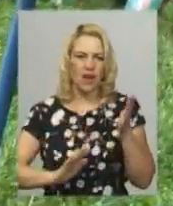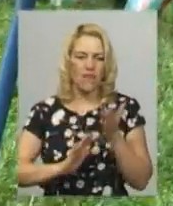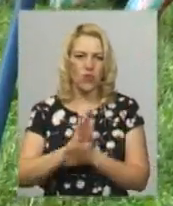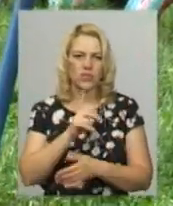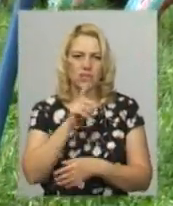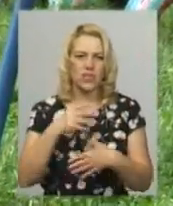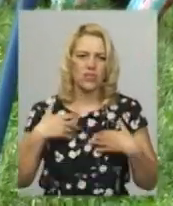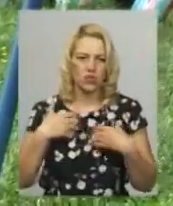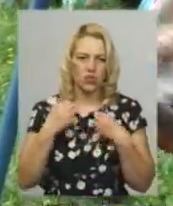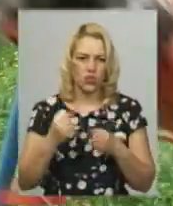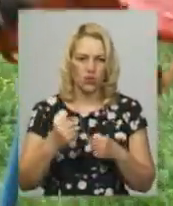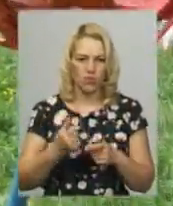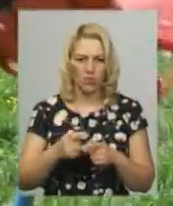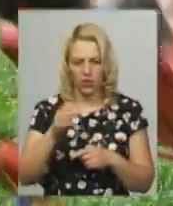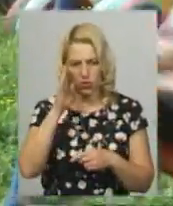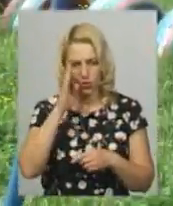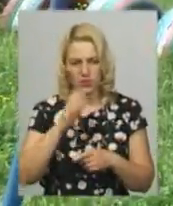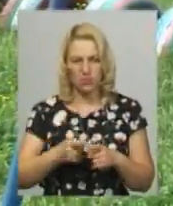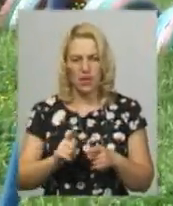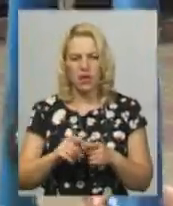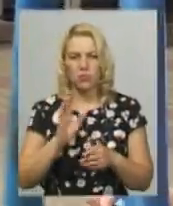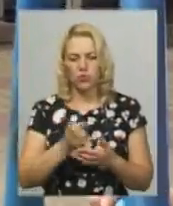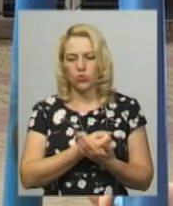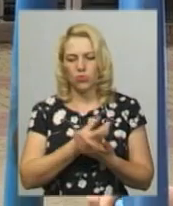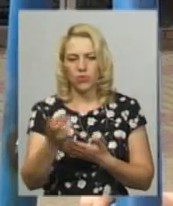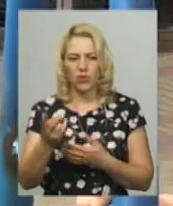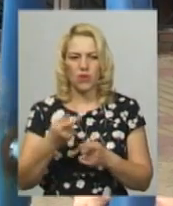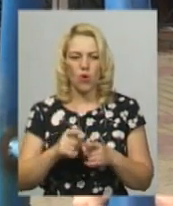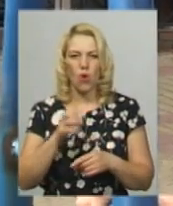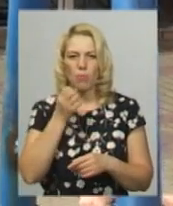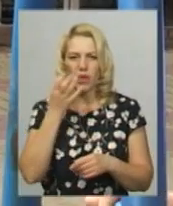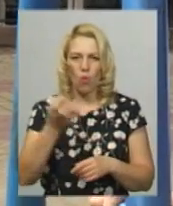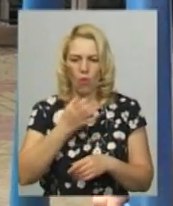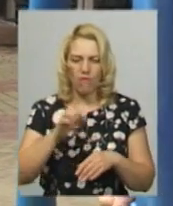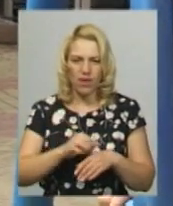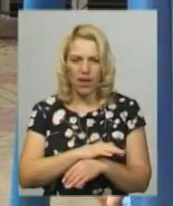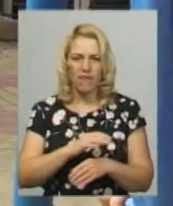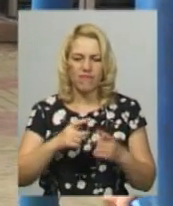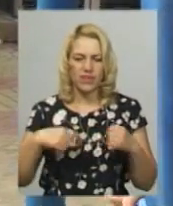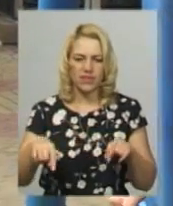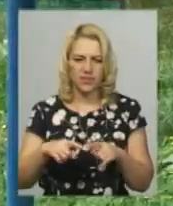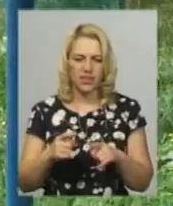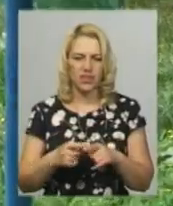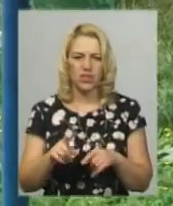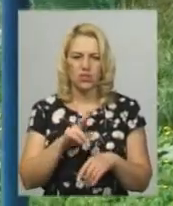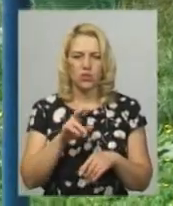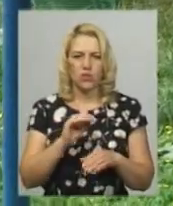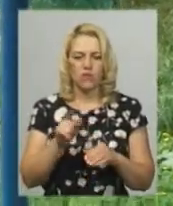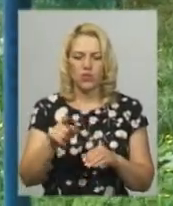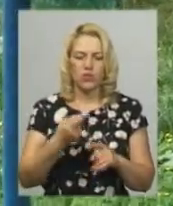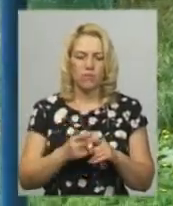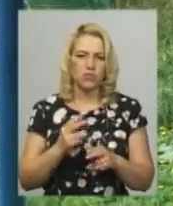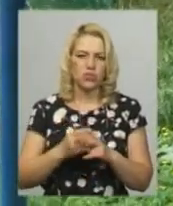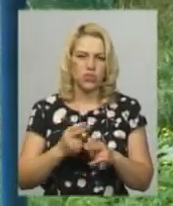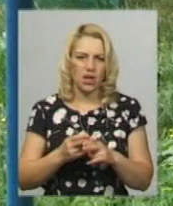Олександра Генчука, у липні Дениса госпіталізують в опікове відділення для операцій із корекції рубців та рубцевого обмеження рухів суглобу. Михайло Жила,